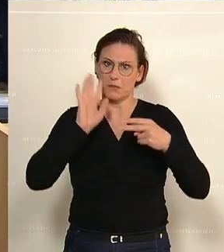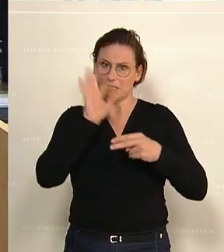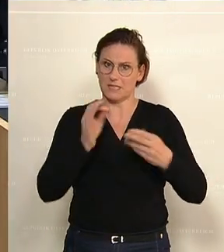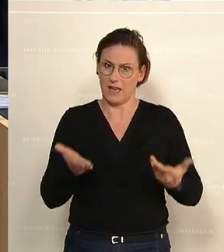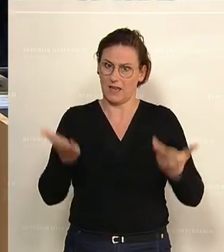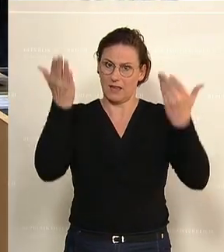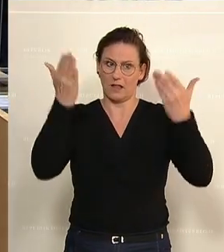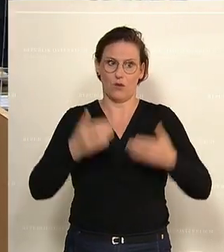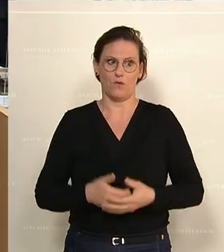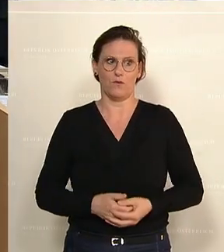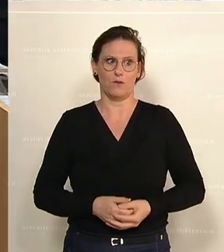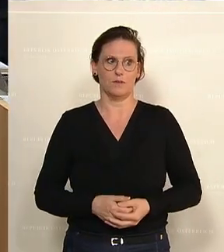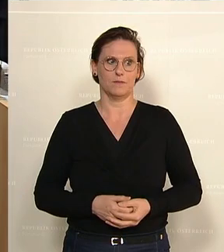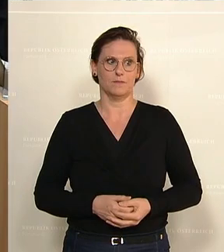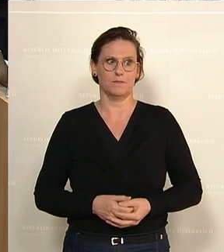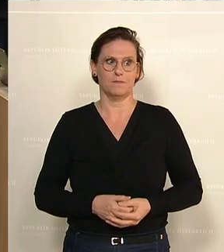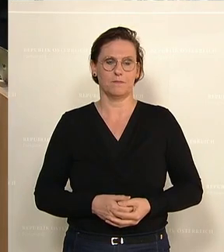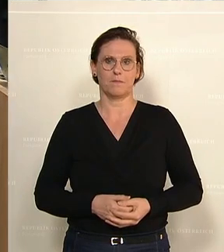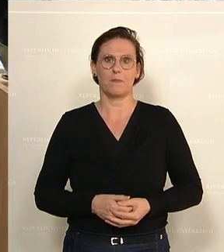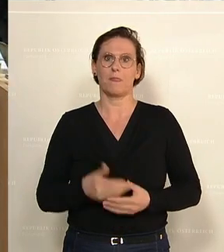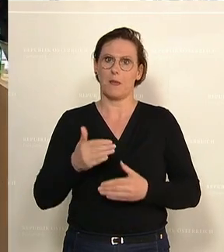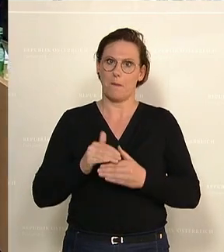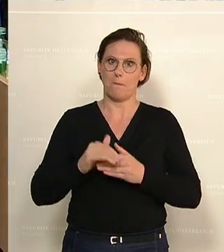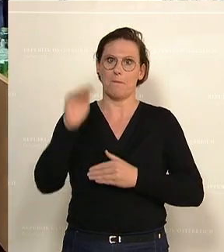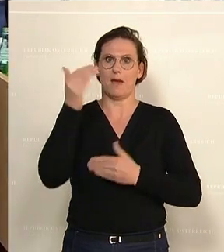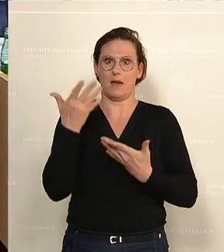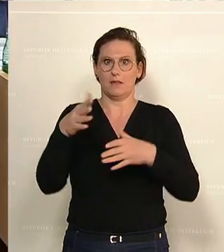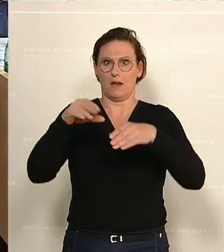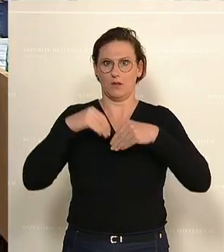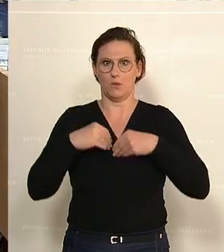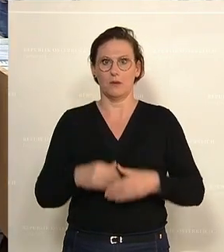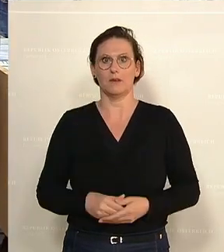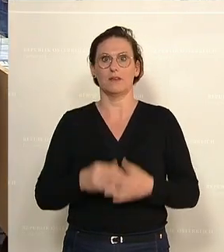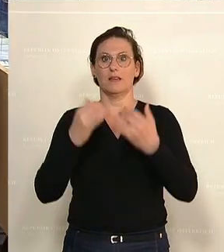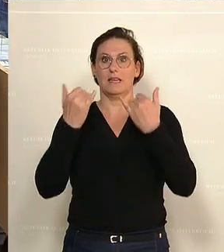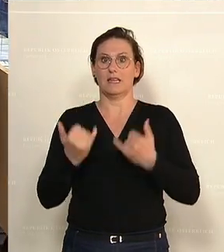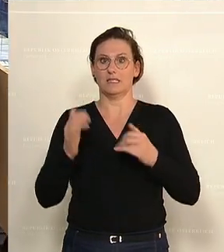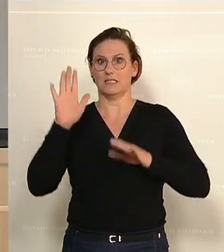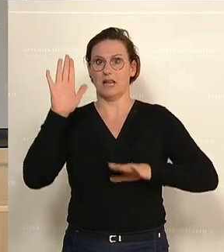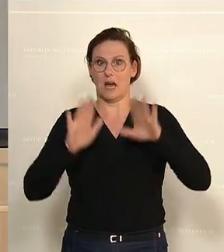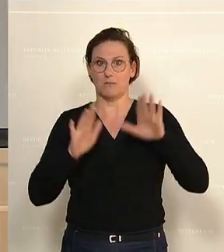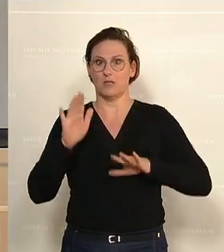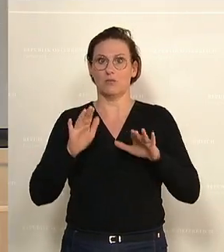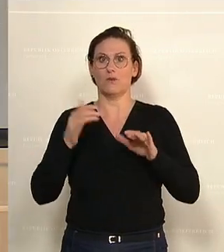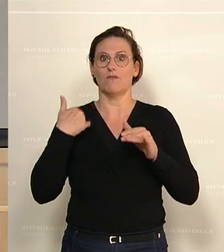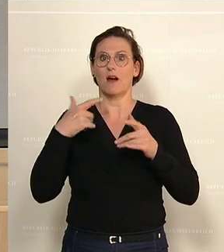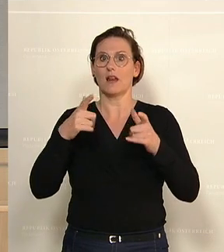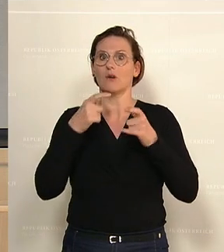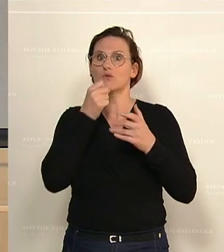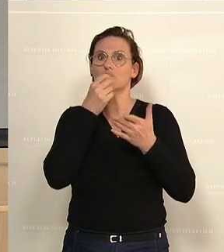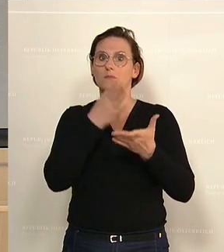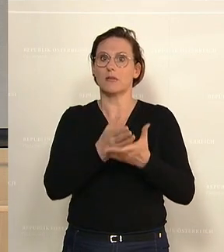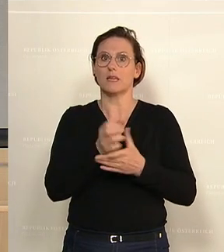Zeichen. Das ist mit Mehrheit angenommen. Jetzt kommen wir zur Abstimmung über die, dem Ausschussbericht